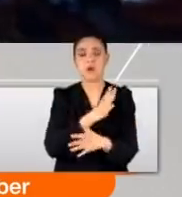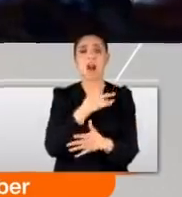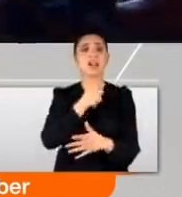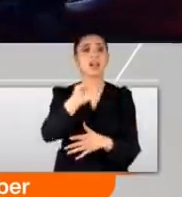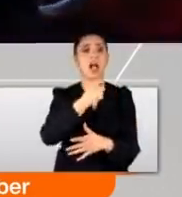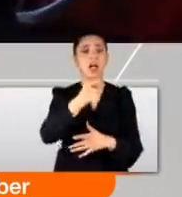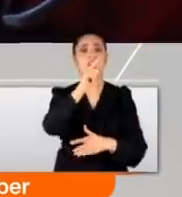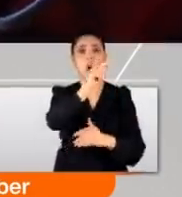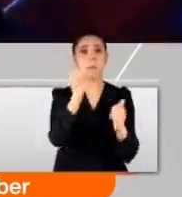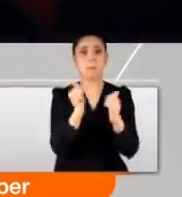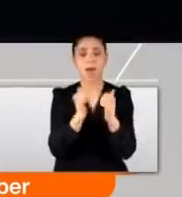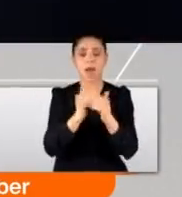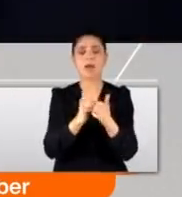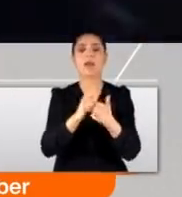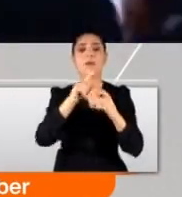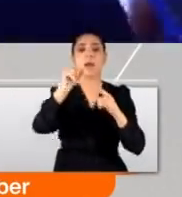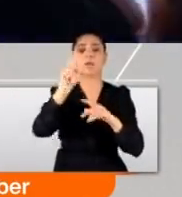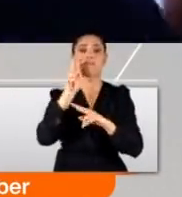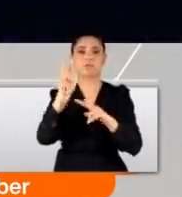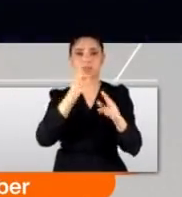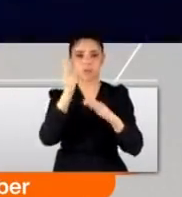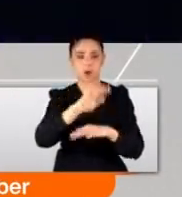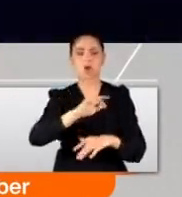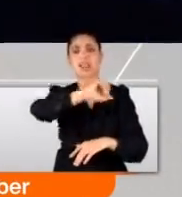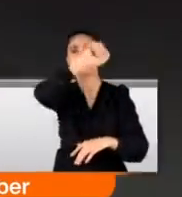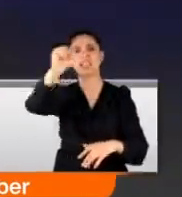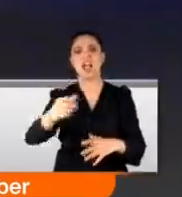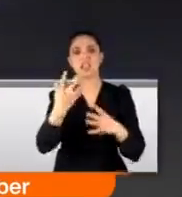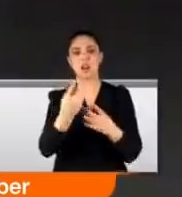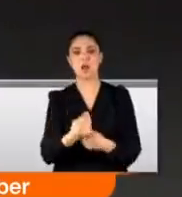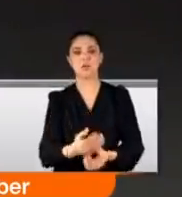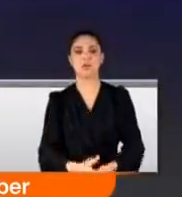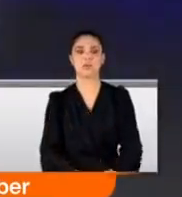Katil zanlısı onunla birlikte keşif yaptıktan sonra saldırıya geçmişti.